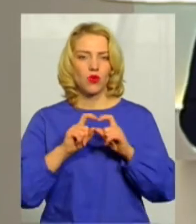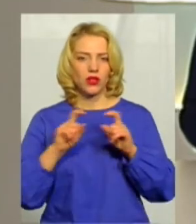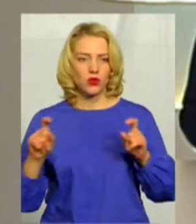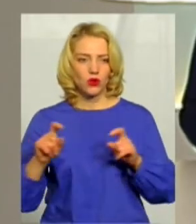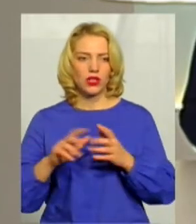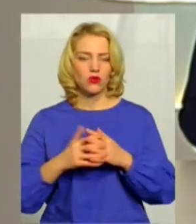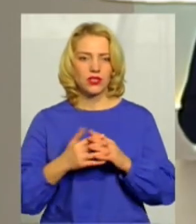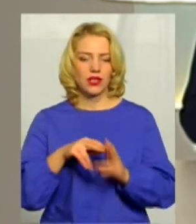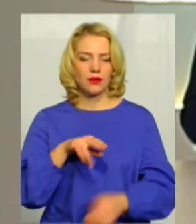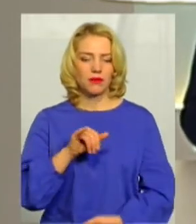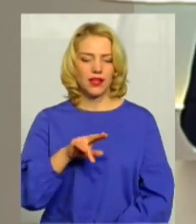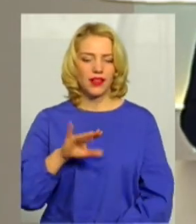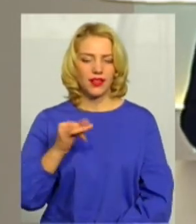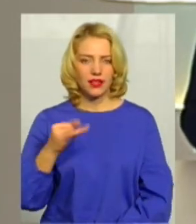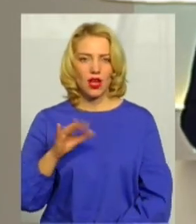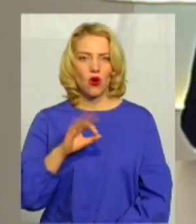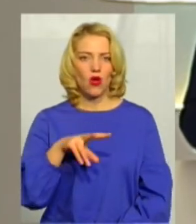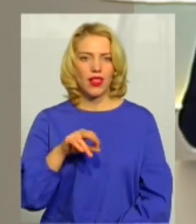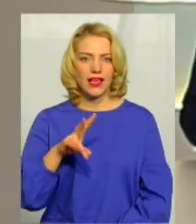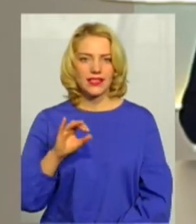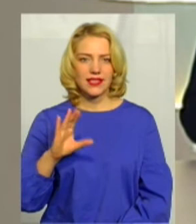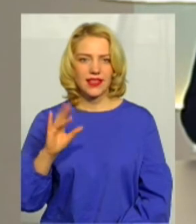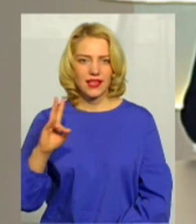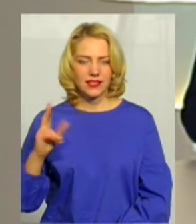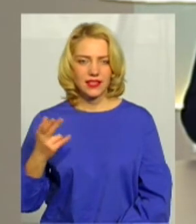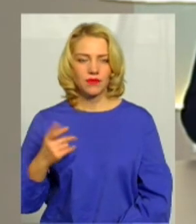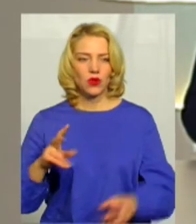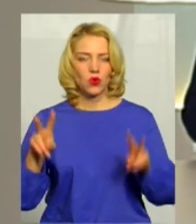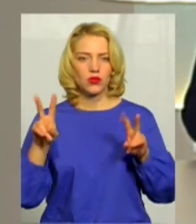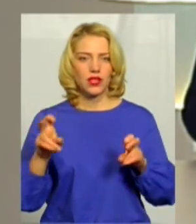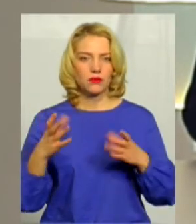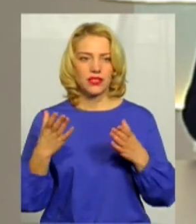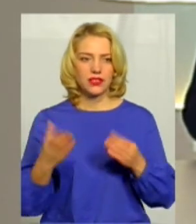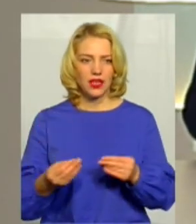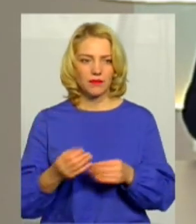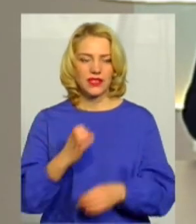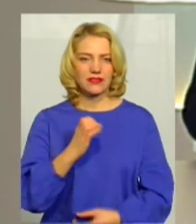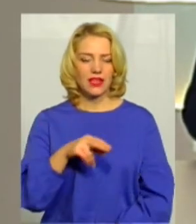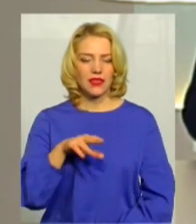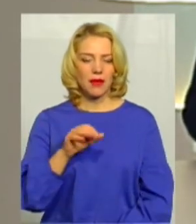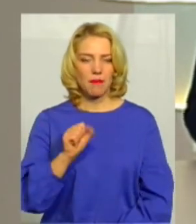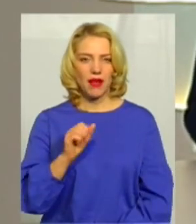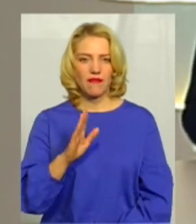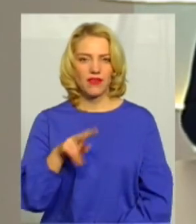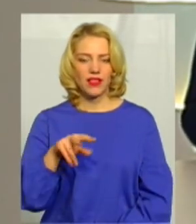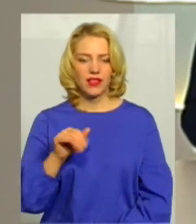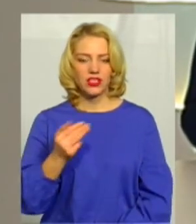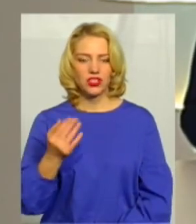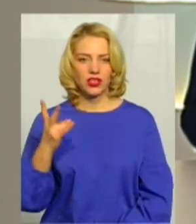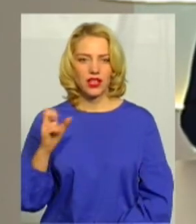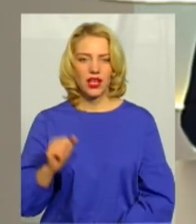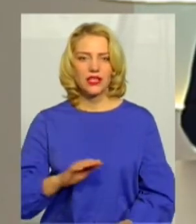Олексинець Городоцького району, У темі дня Світлана Павлишина, заступниця